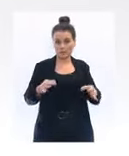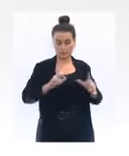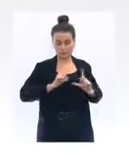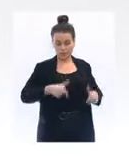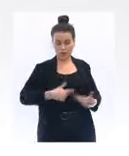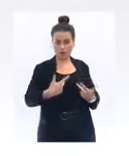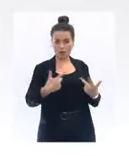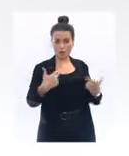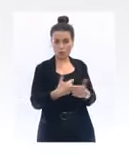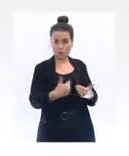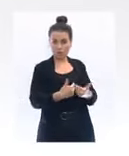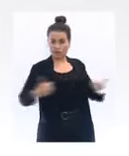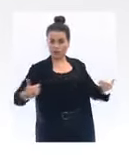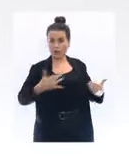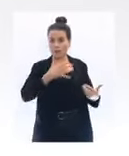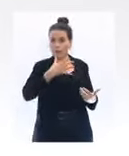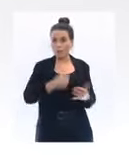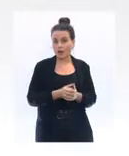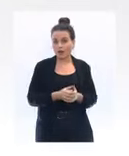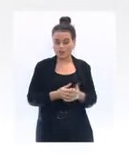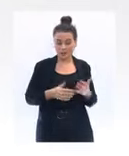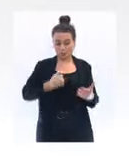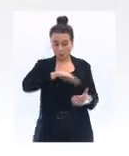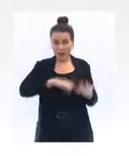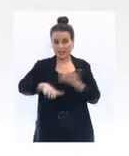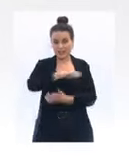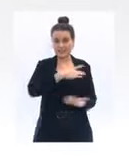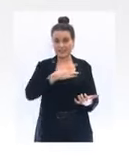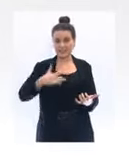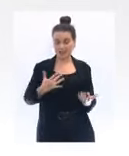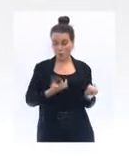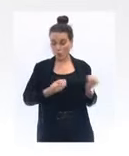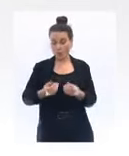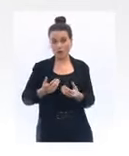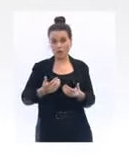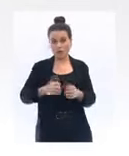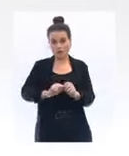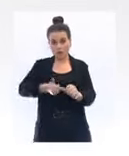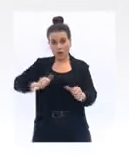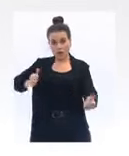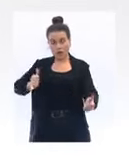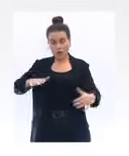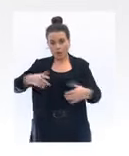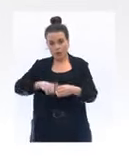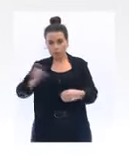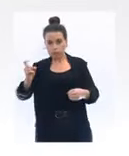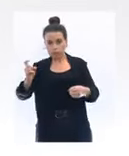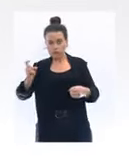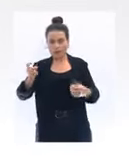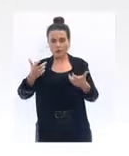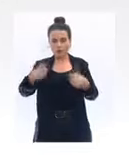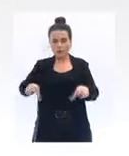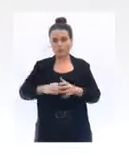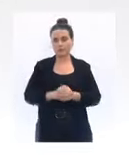pouvons pas laisser la crise sanitaire entraîner des retards qui sont ensuite susceptibles de décrochage. Au-delà des conséquences éducatives,